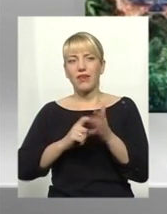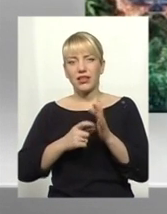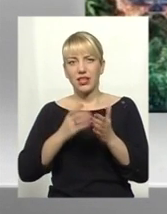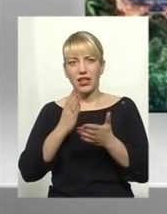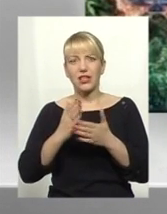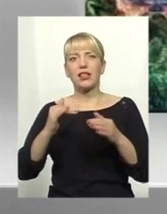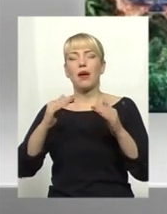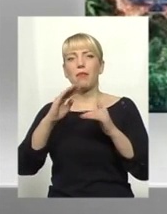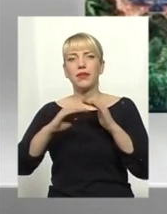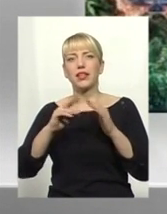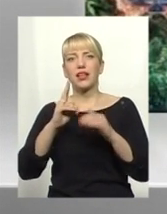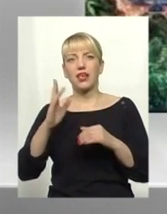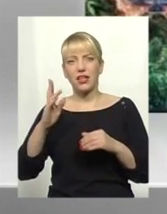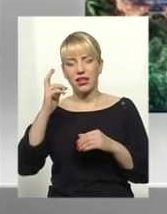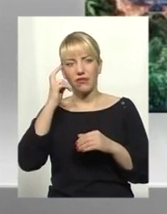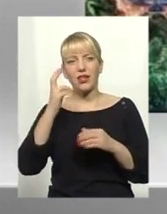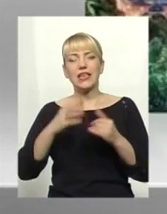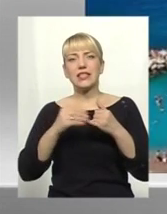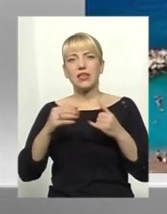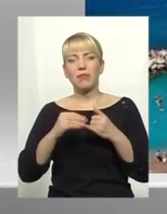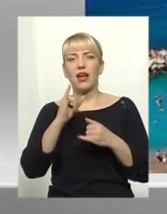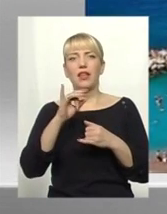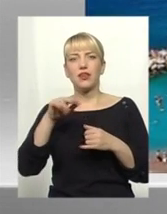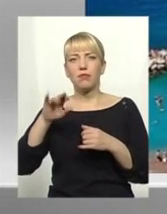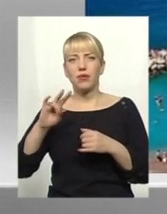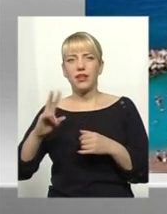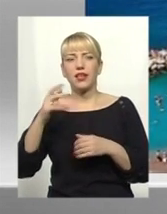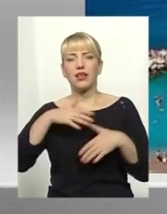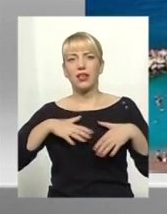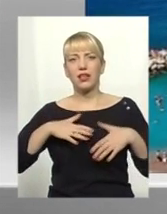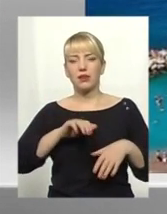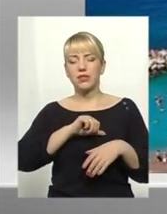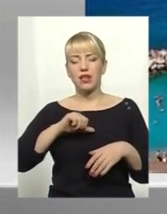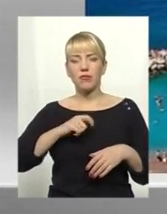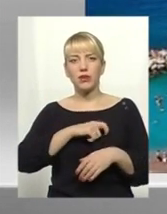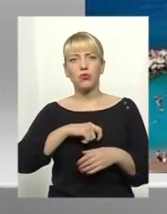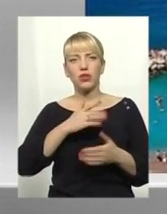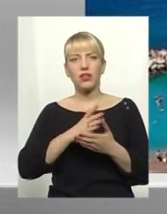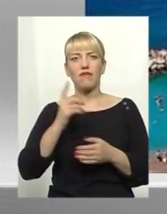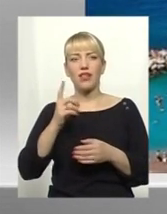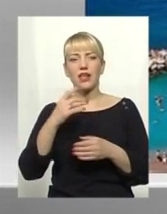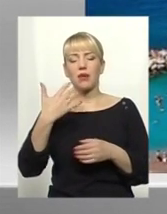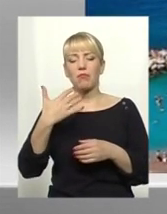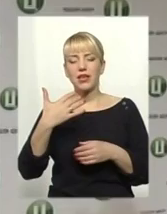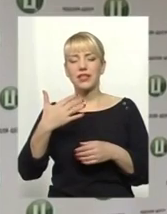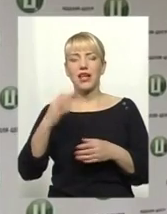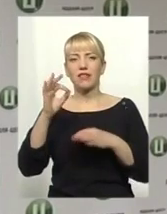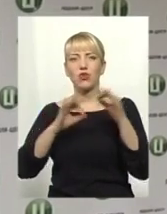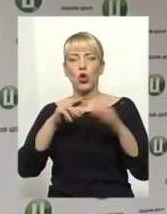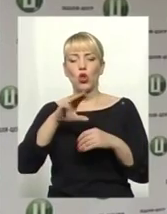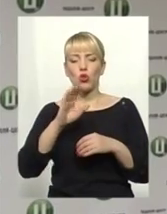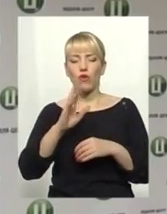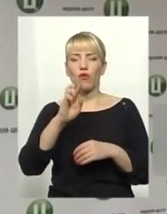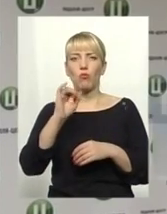квартиру в Одесі, земельні ділянки в Рпіні та Криму. А сам депутат є власником 50% ТОВ «Бутінформ». Найбільше